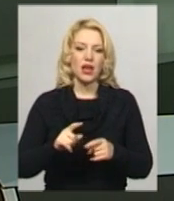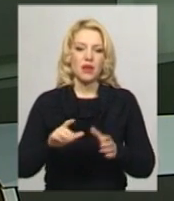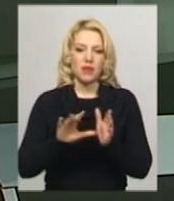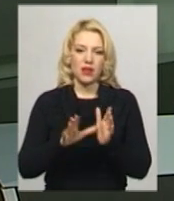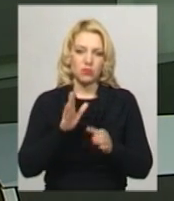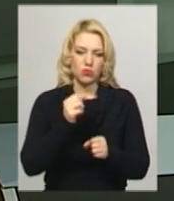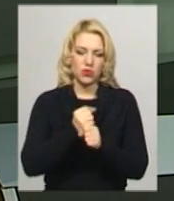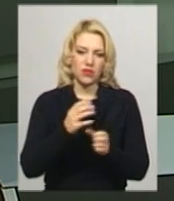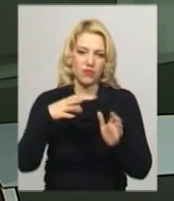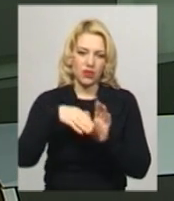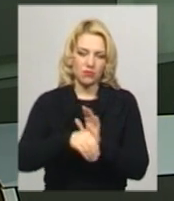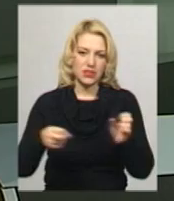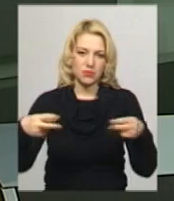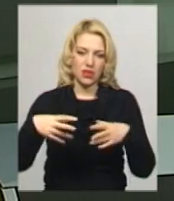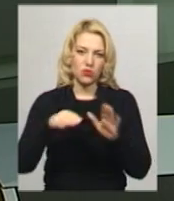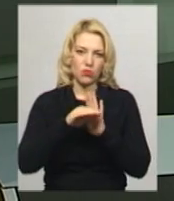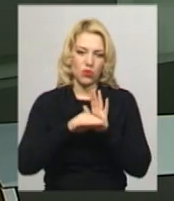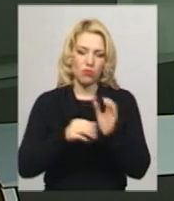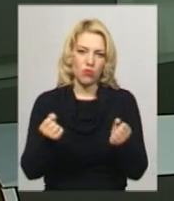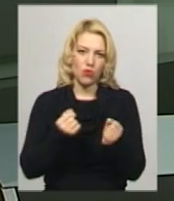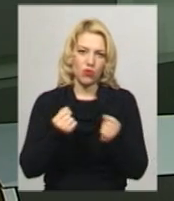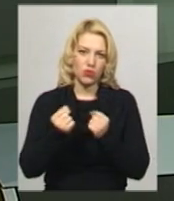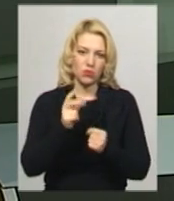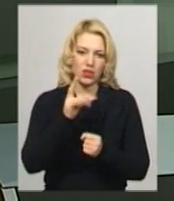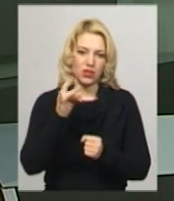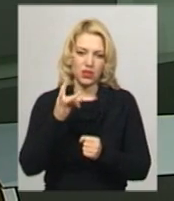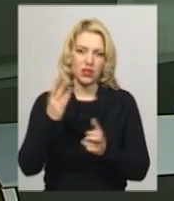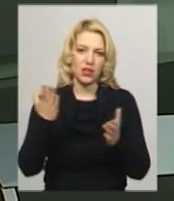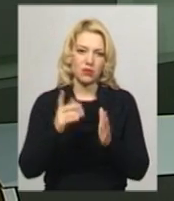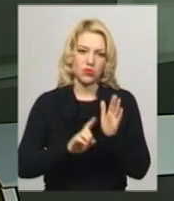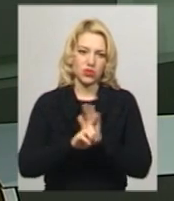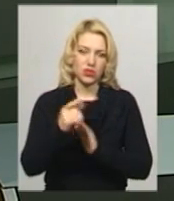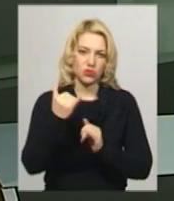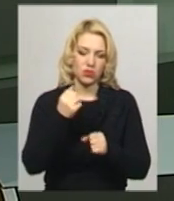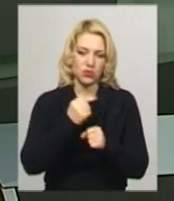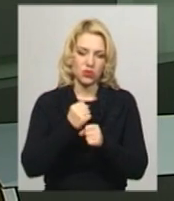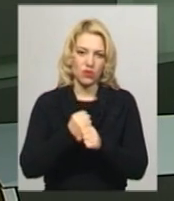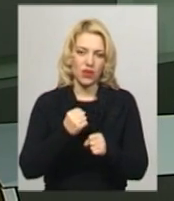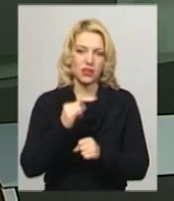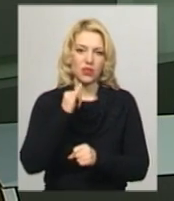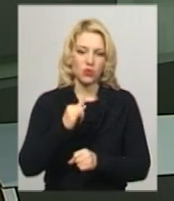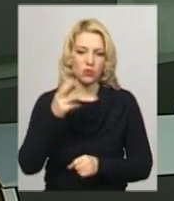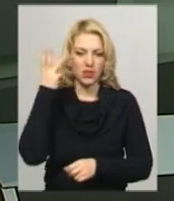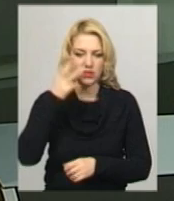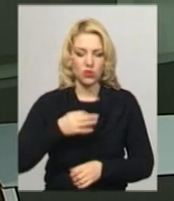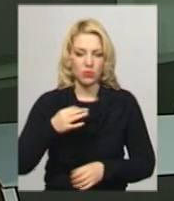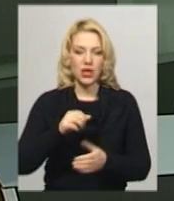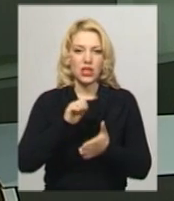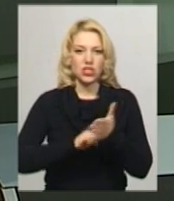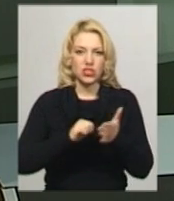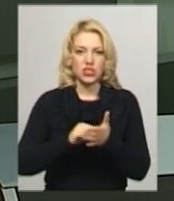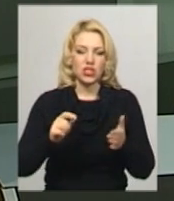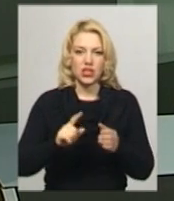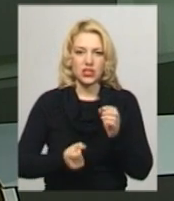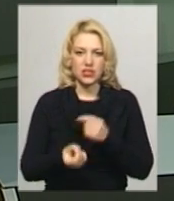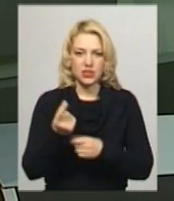спеціальної програми боротьби з кором, яка сьогодні почала діяти в Хмельницькій області. Через спалах кору продовжили канікули у Хмельницькій